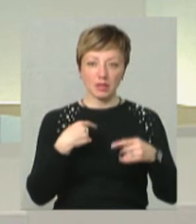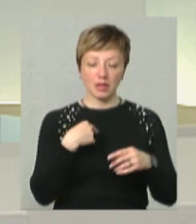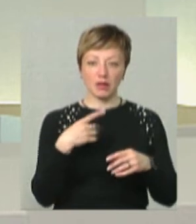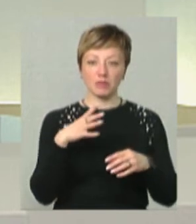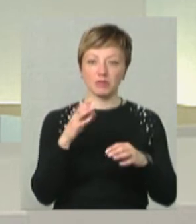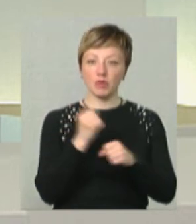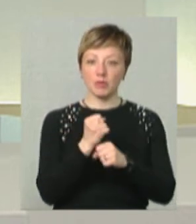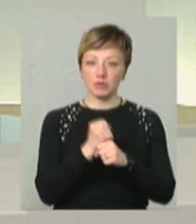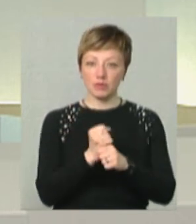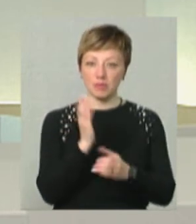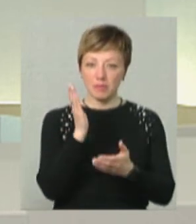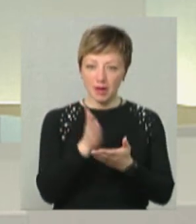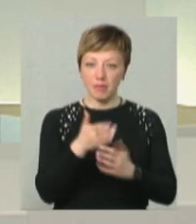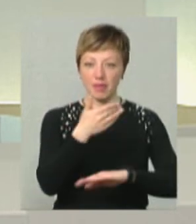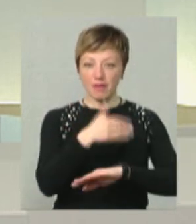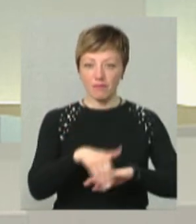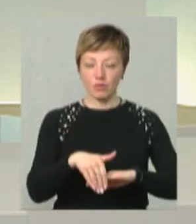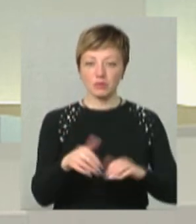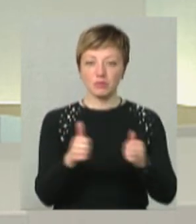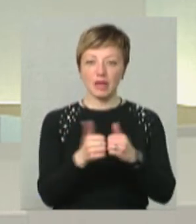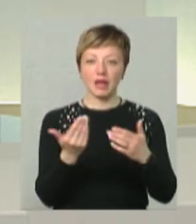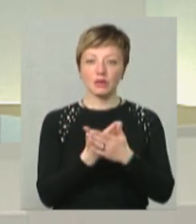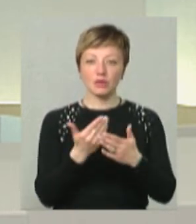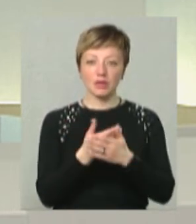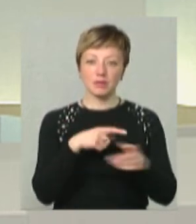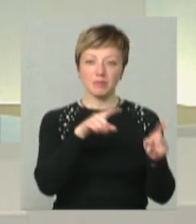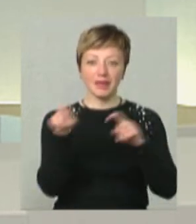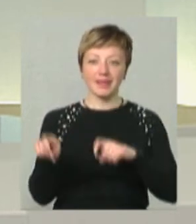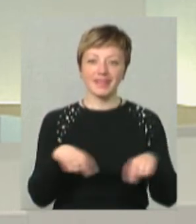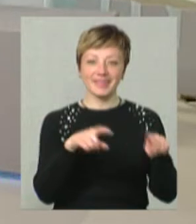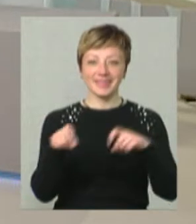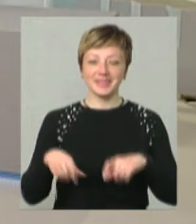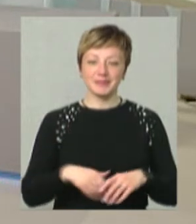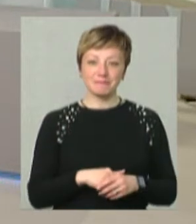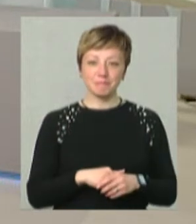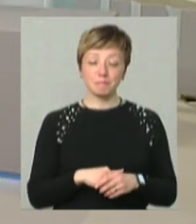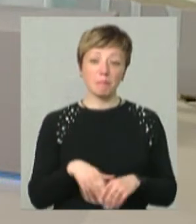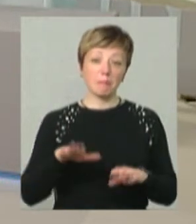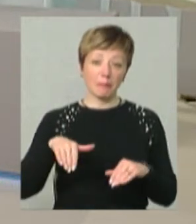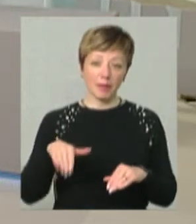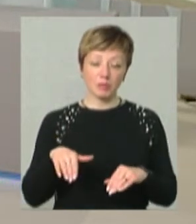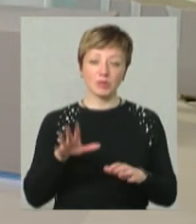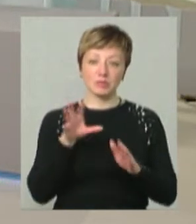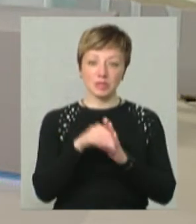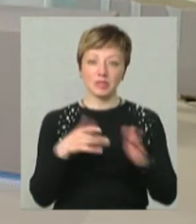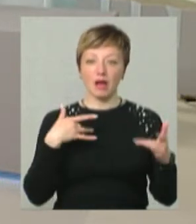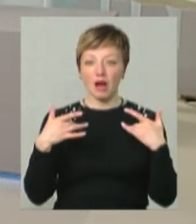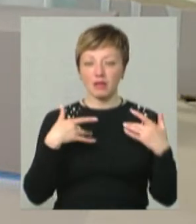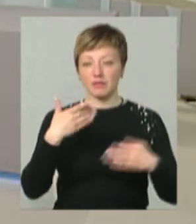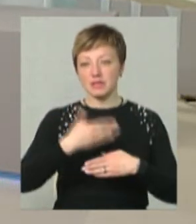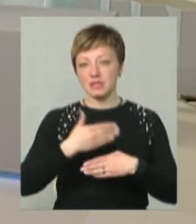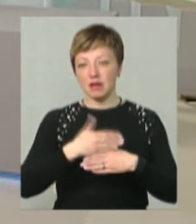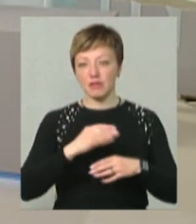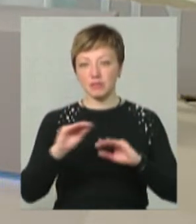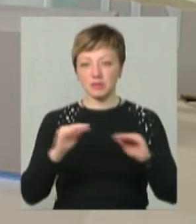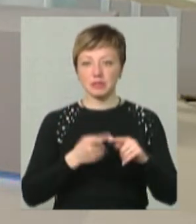Я з ними працював прямо на вулиці. Ми там біля кінотеатру бігали. А потім вони вже пішли в театр, там якусь виставу